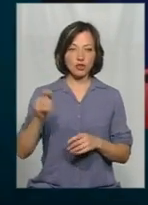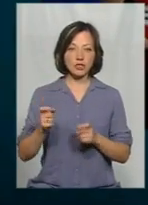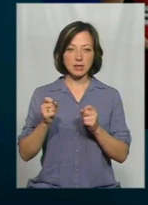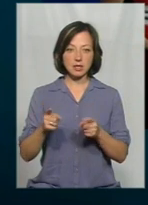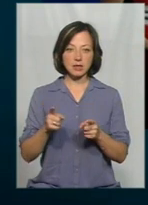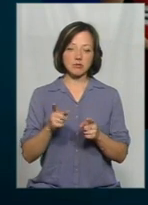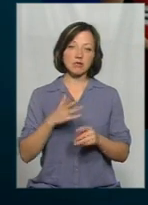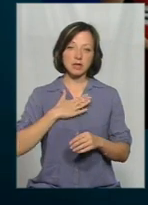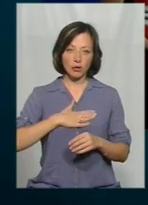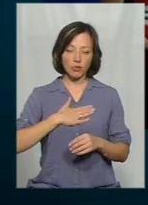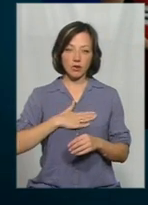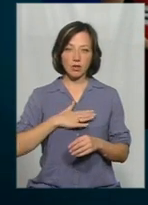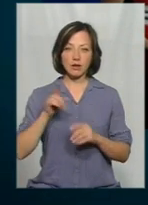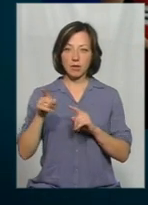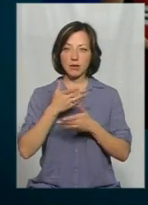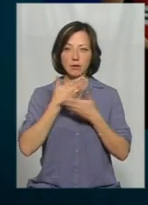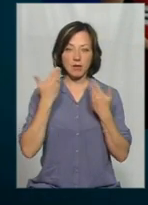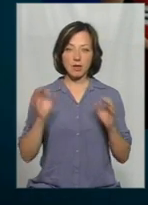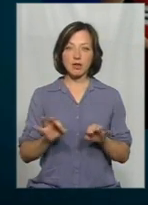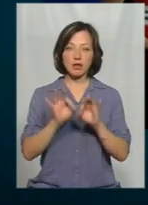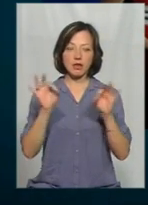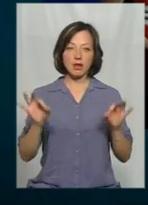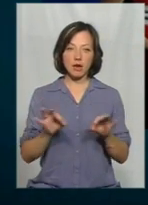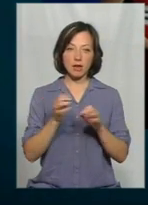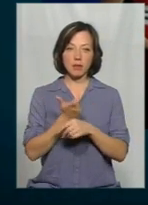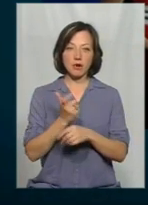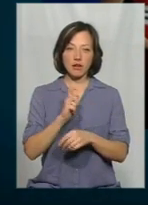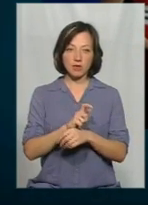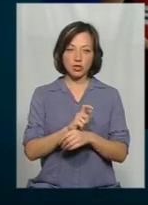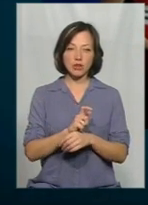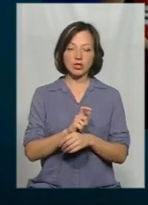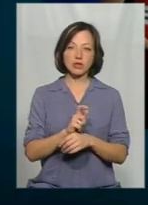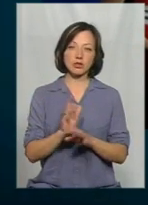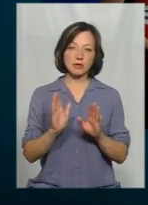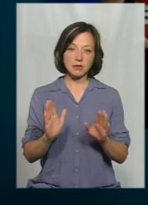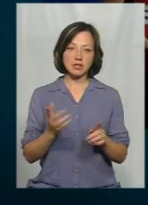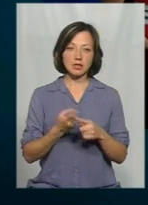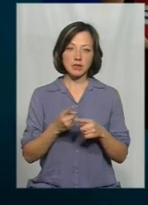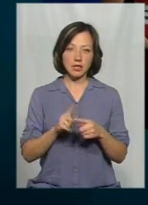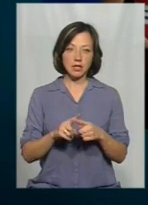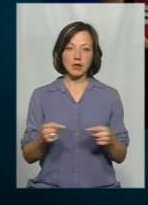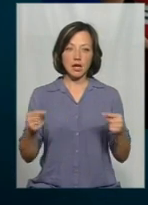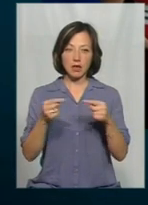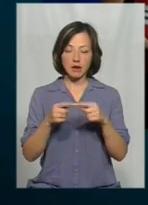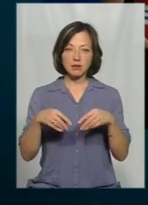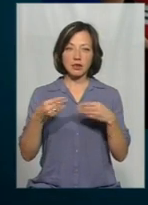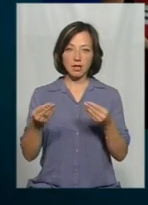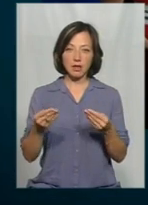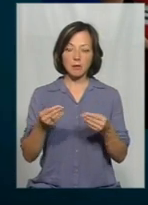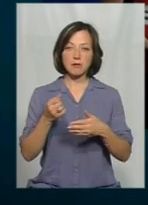задовільна. Там нема ніяких перевищень. Тобто це якраз і дає